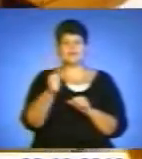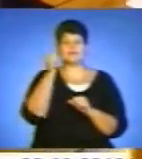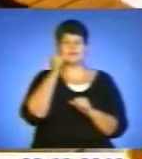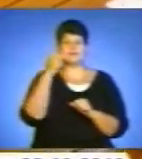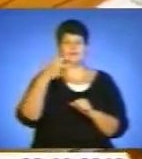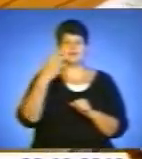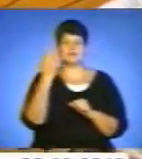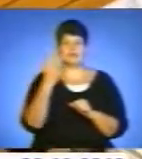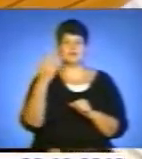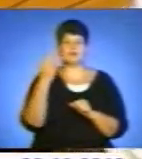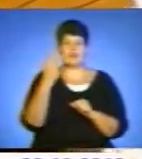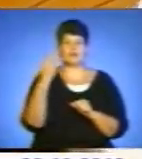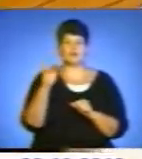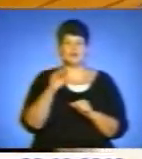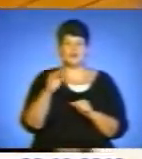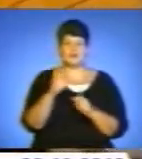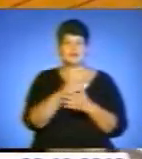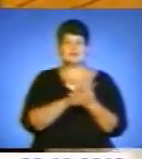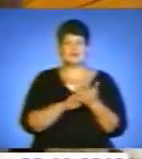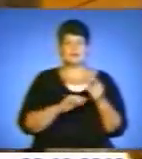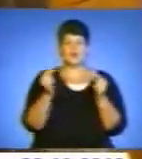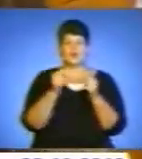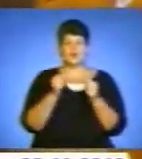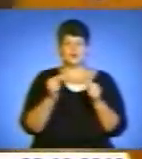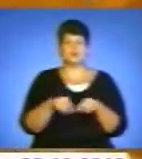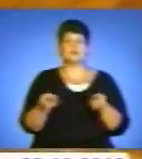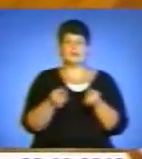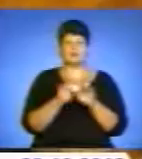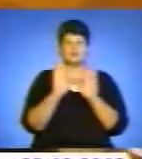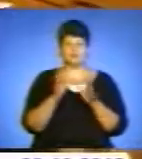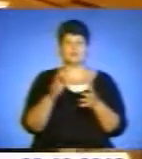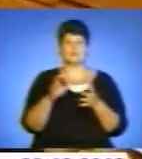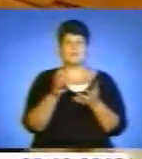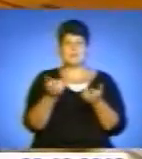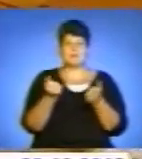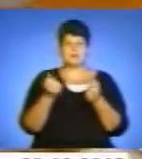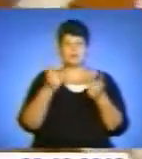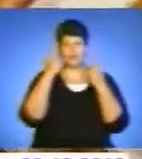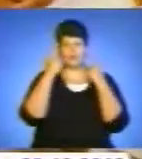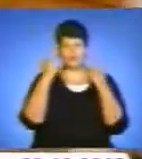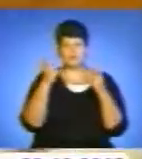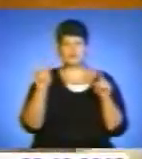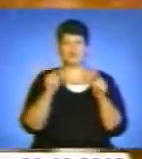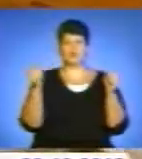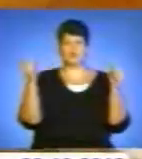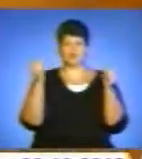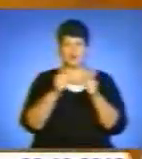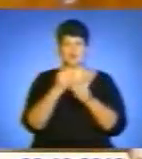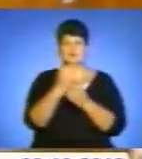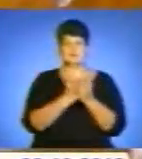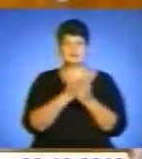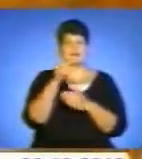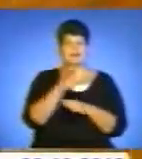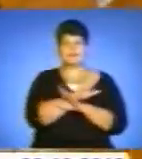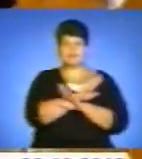жовтня, заяви від виборців щодо уточнення у списках теж приймають, але їм повідомлятимуть, що у уточнюючих списках їх не